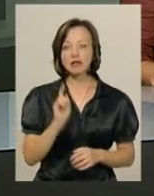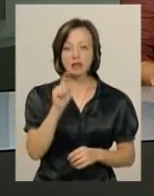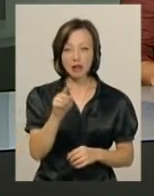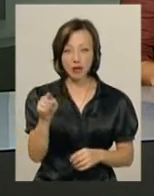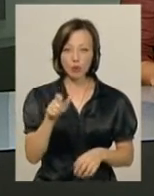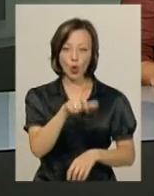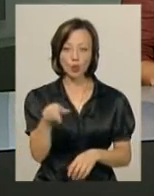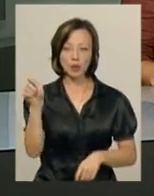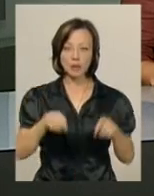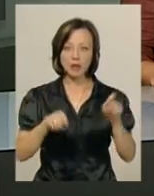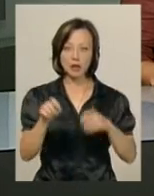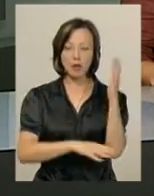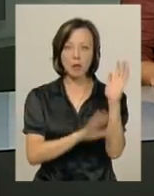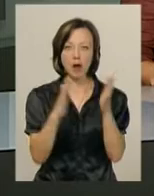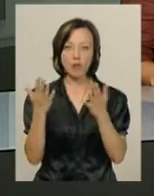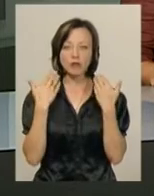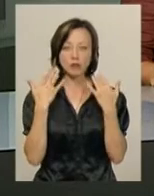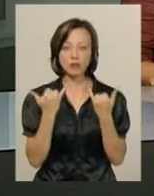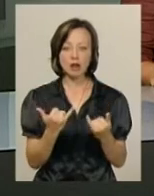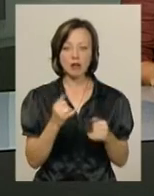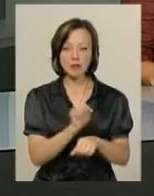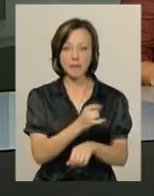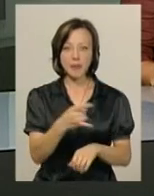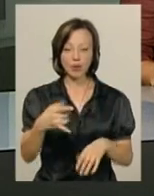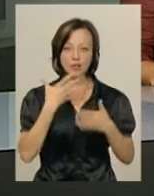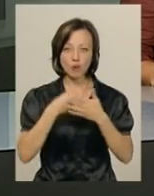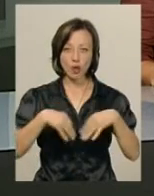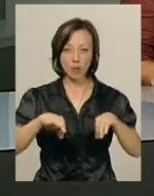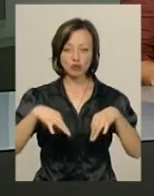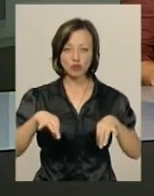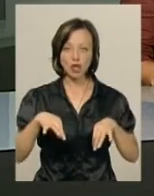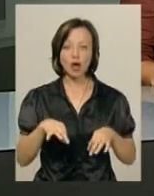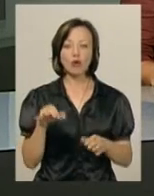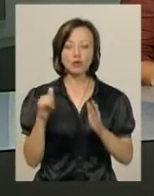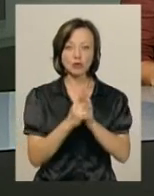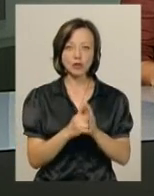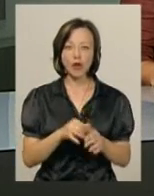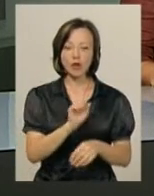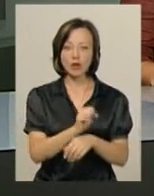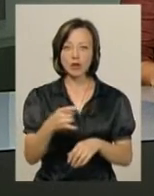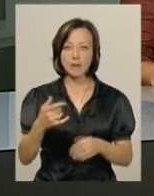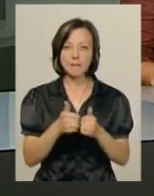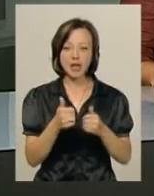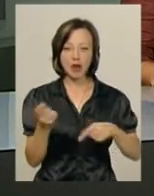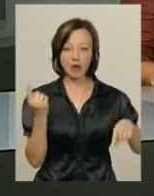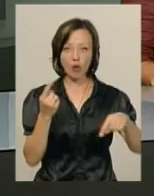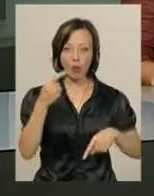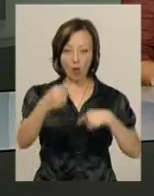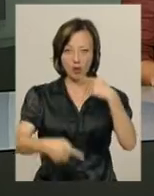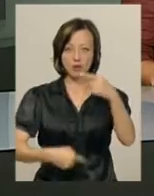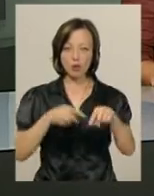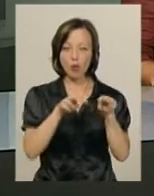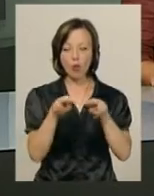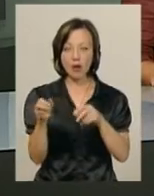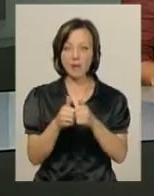там люди, які приїхали до парку відпочивати, зараз паркують свої машини. Розташують стоянку поблизу колеса огляду з боку вулиці Курчатова.